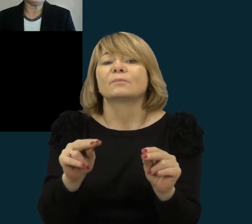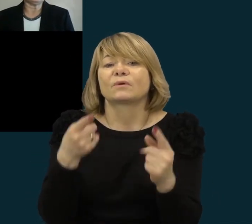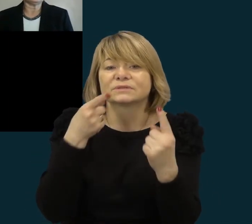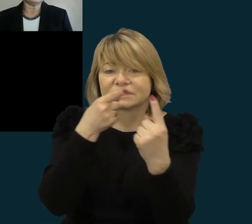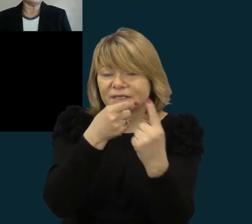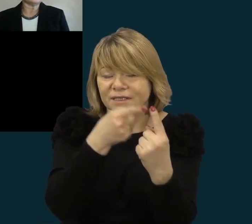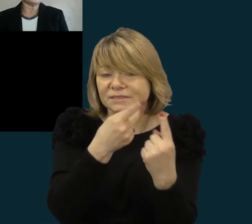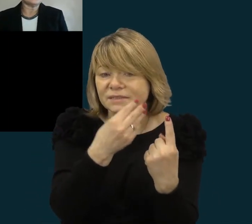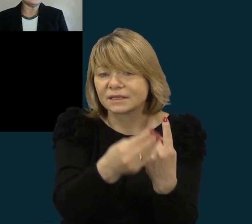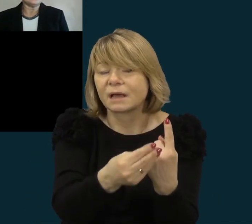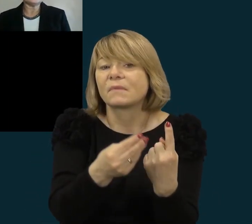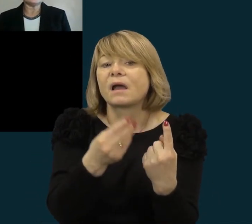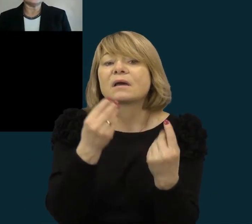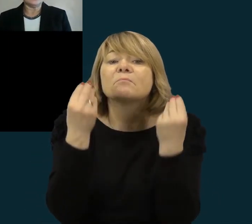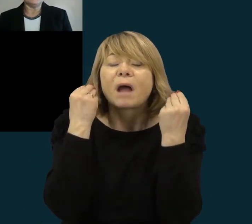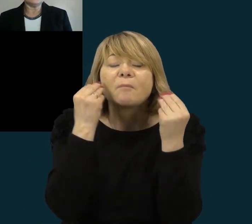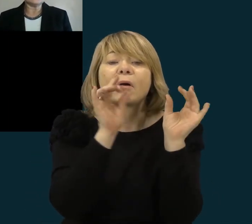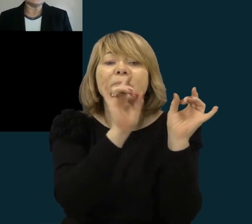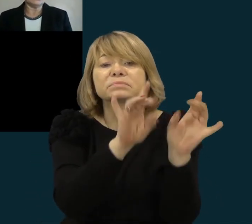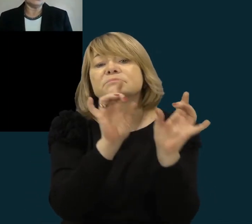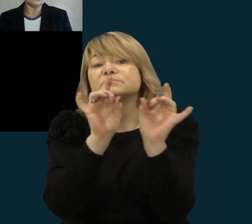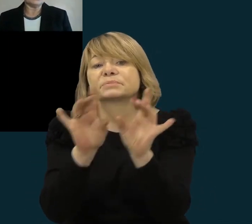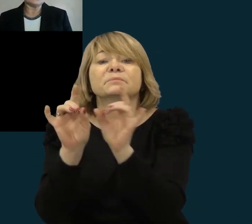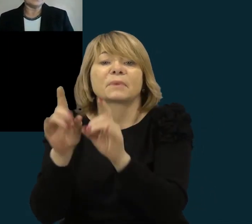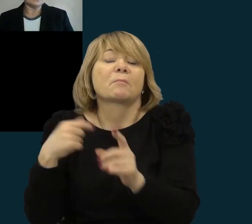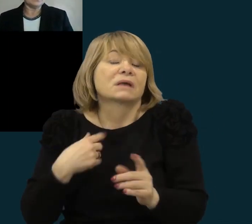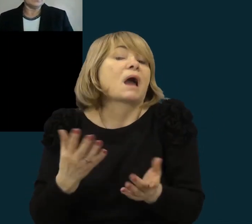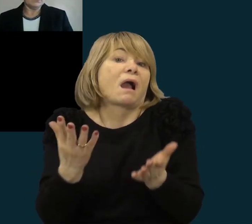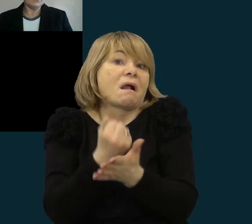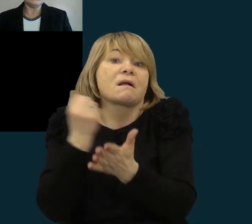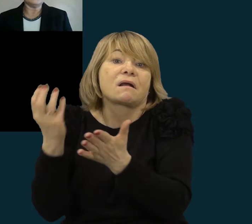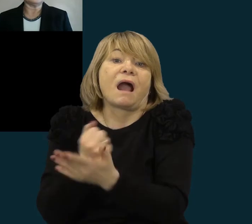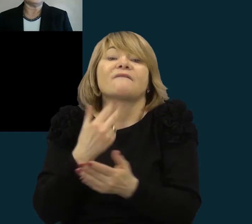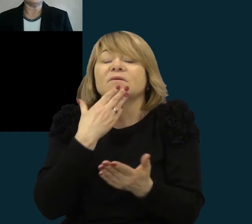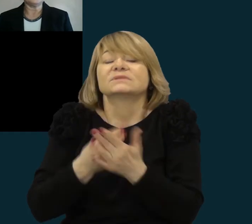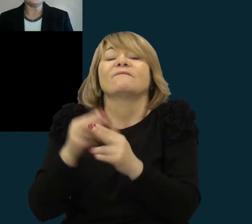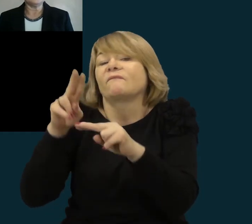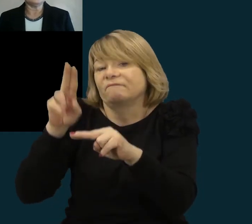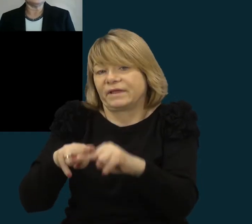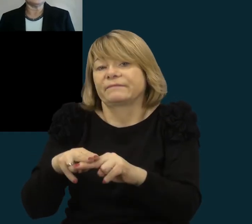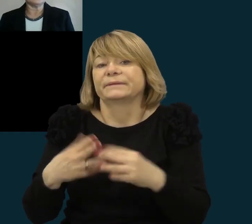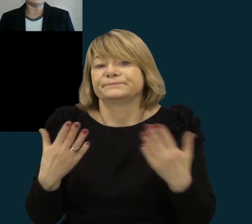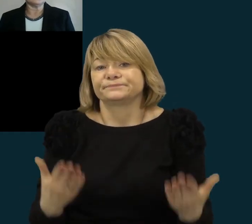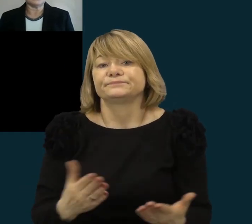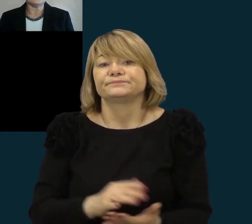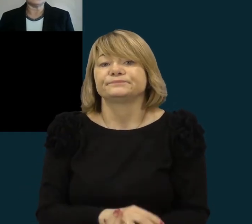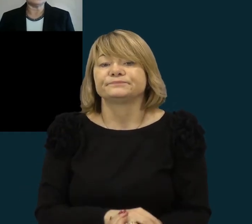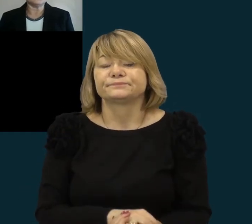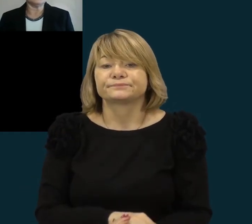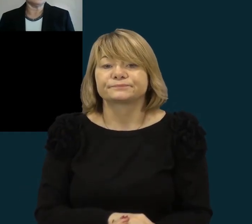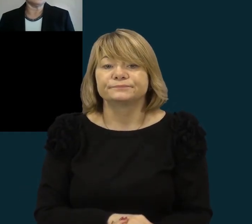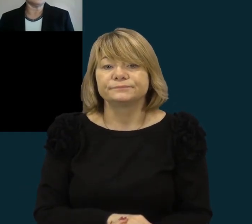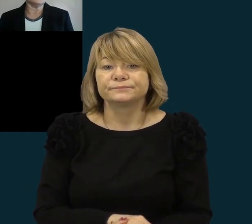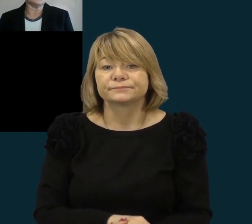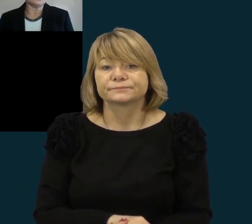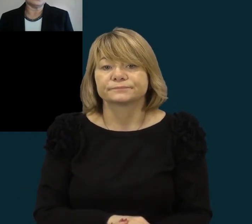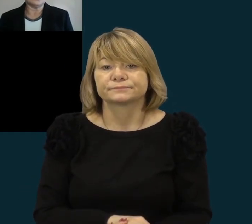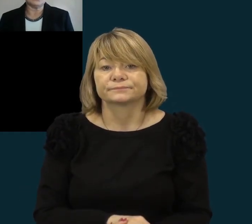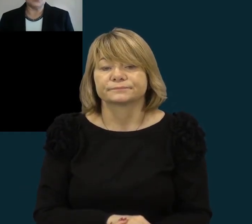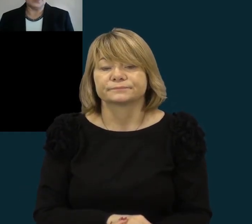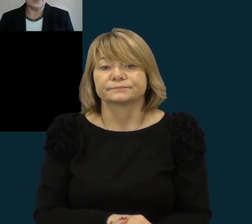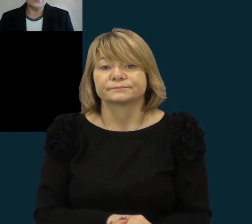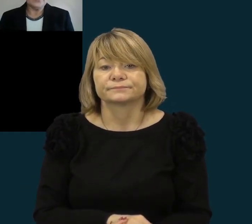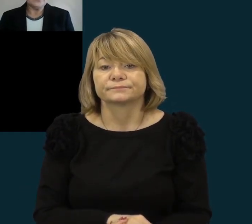Ir kiekvienas dalykas gavom savo, kaip pasakyti, vieto toje virtuolio mokymosi mūdylė